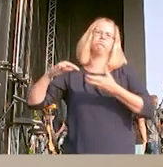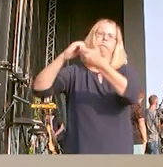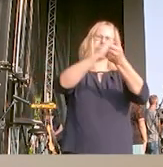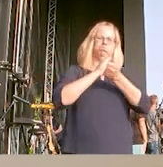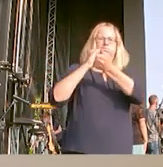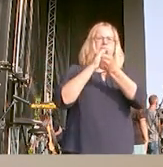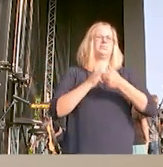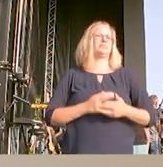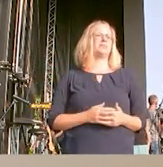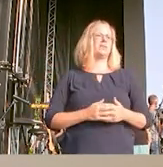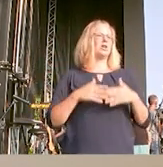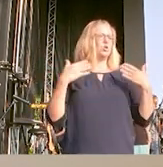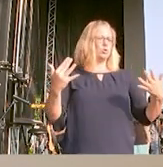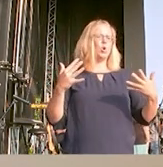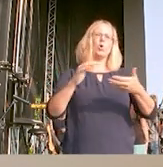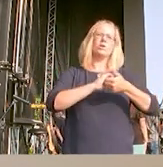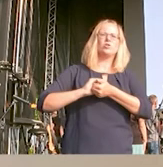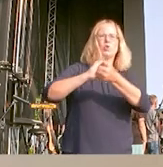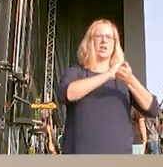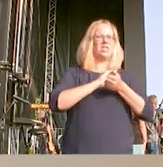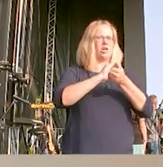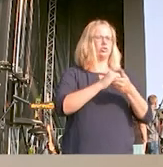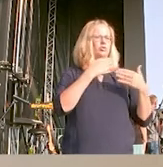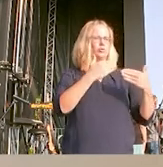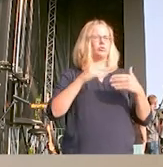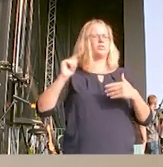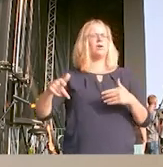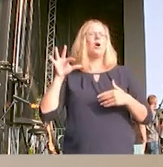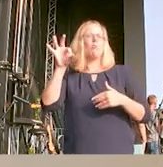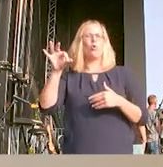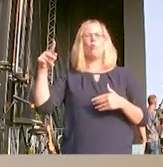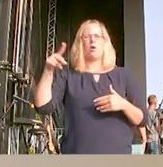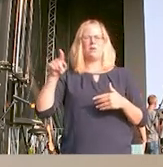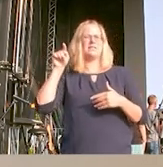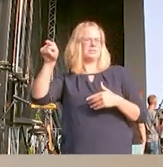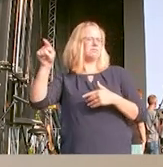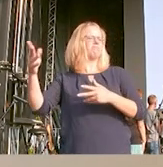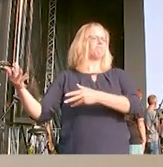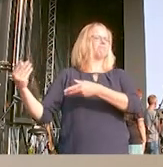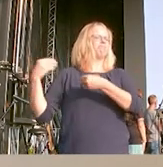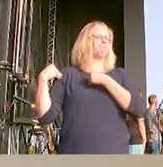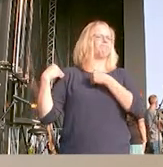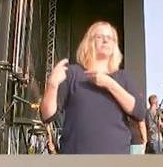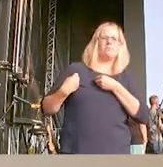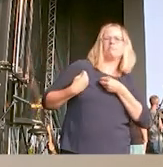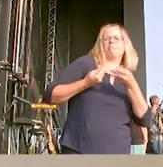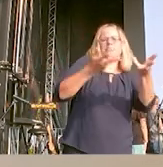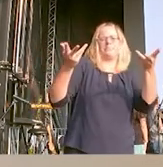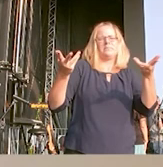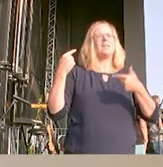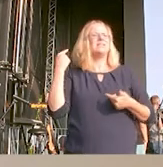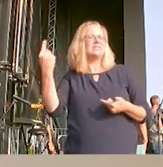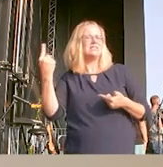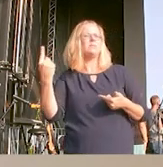Solidarische Grüße soll ich von der Bürgerinitiative Pro Pödelwitz ausrichten. Diese sieht sich als fester